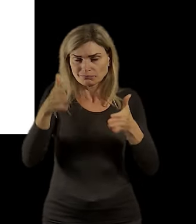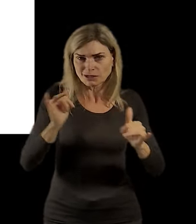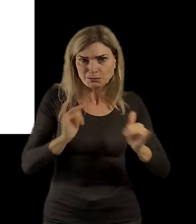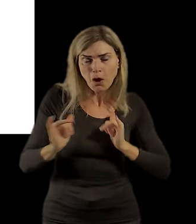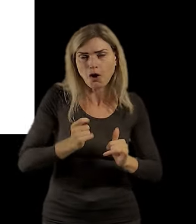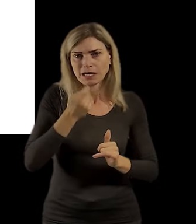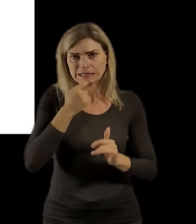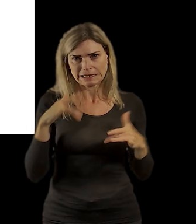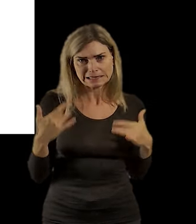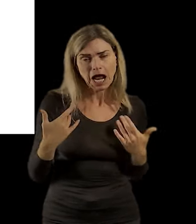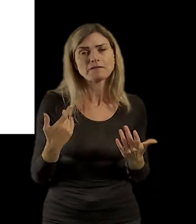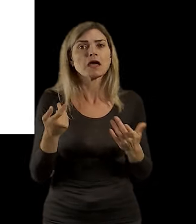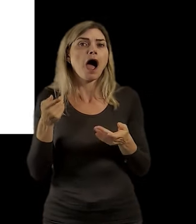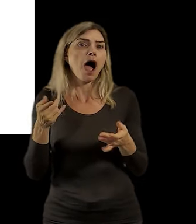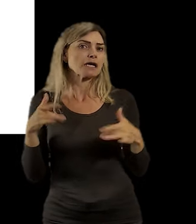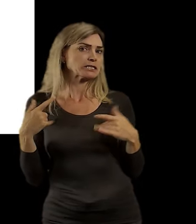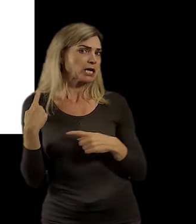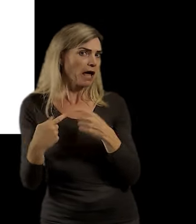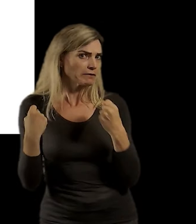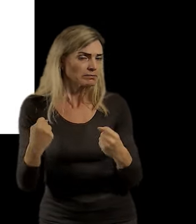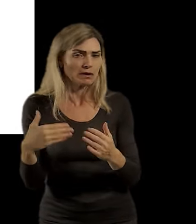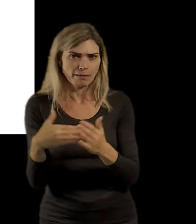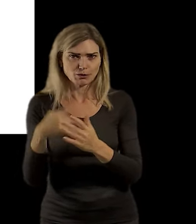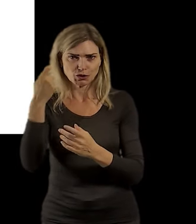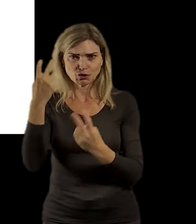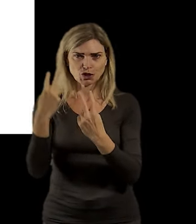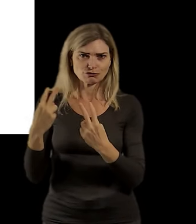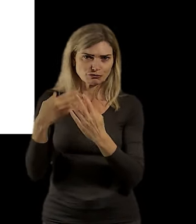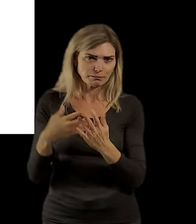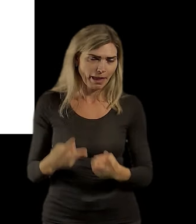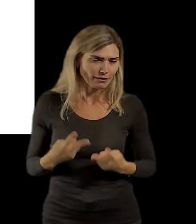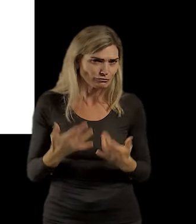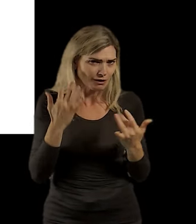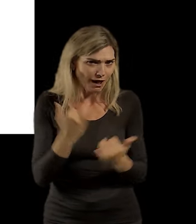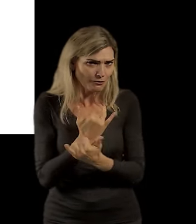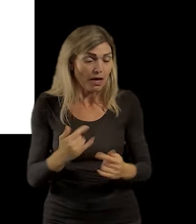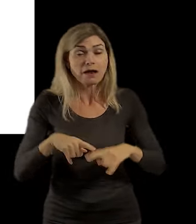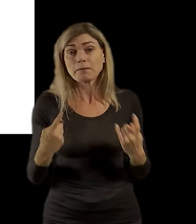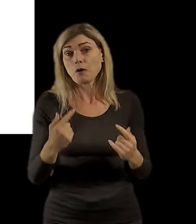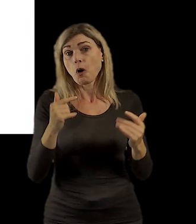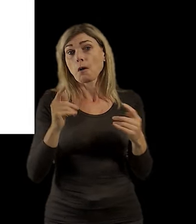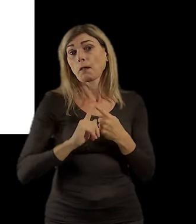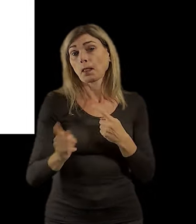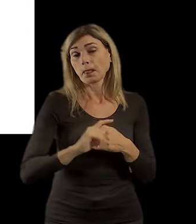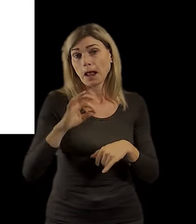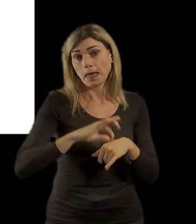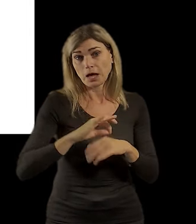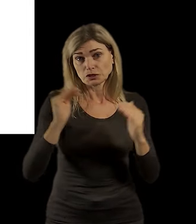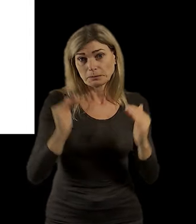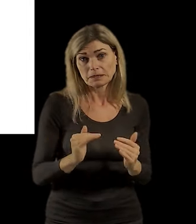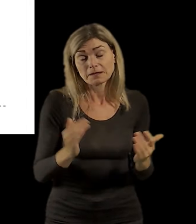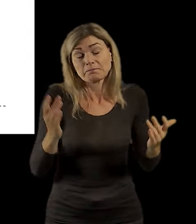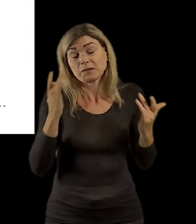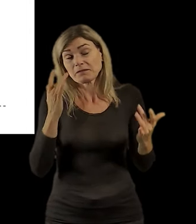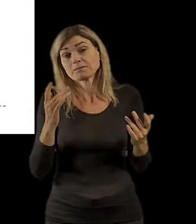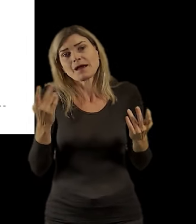nebudeme až tak potřebovat tu sociální péči, stejně tak jako třeba nebudeme tolik potřebovat ty praktické lékaře. Nezbývá než doufat.